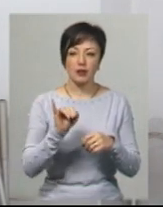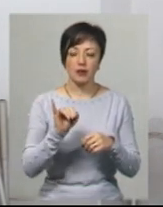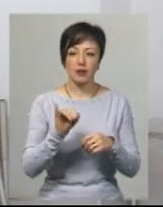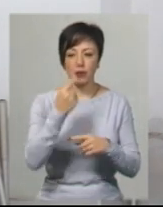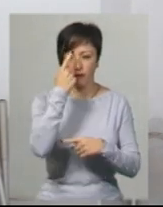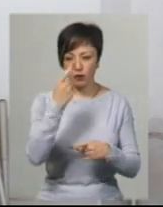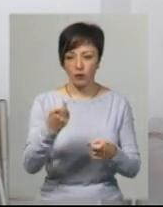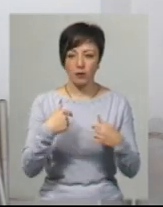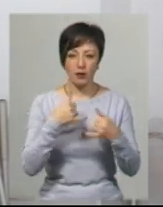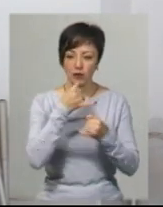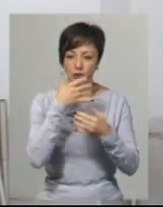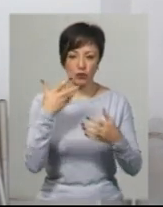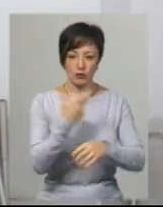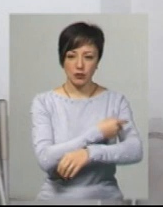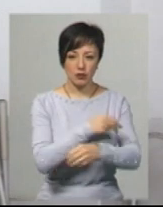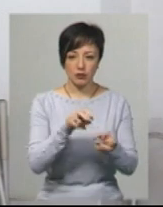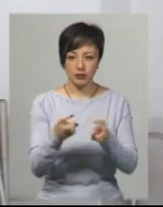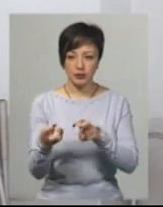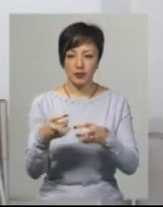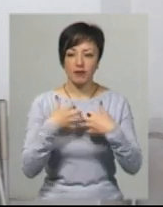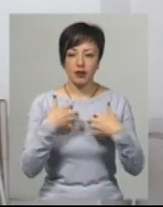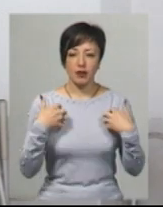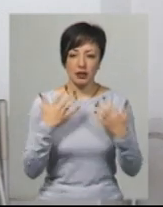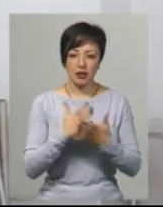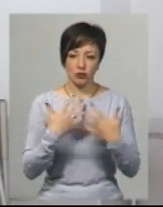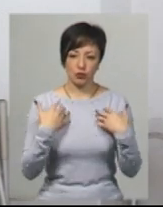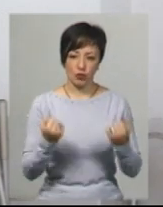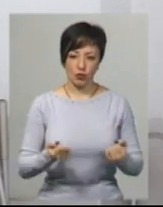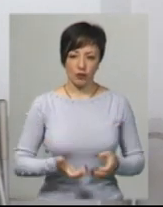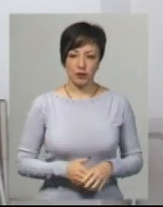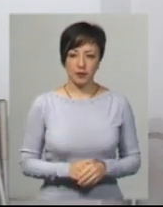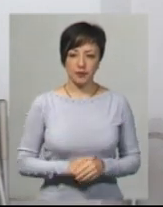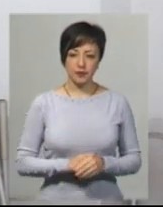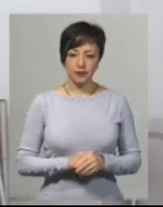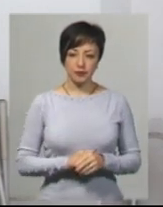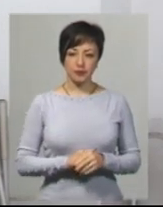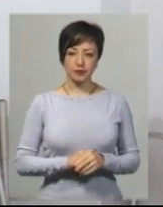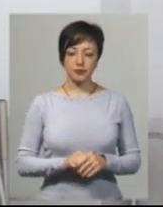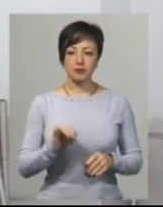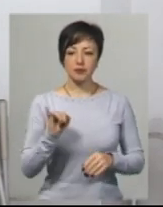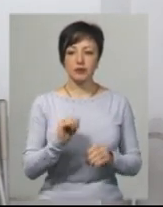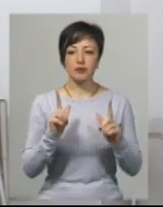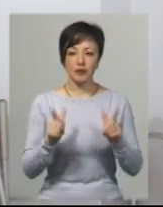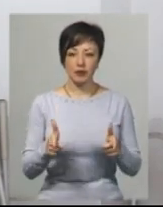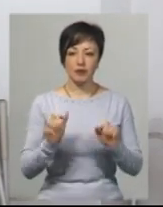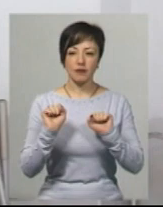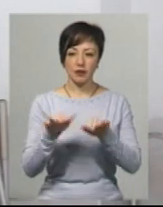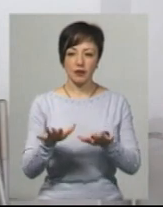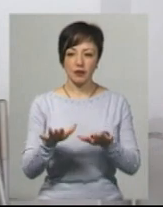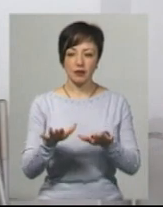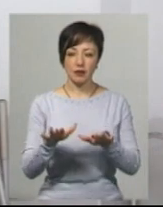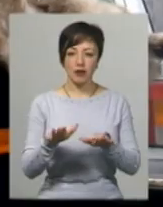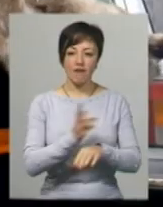повідомили, що ми не усипляємо тварин, які є клімічно здоровими. І він погодився віддати її